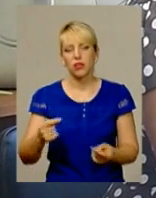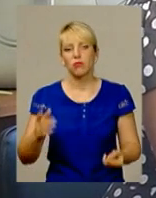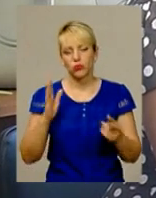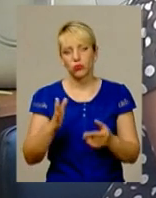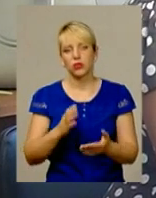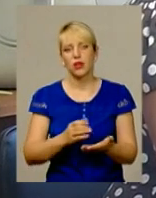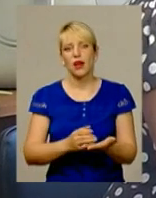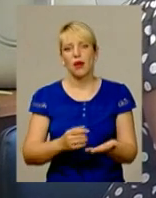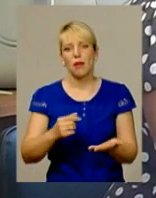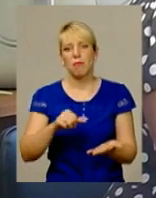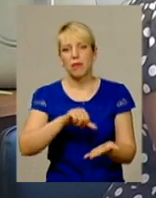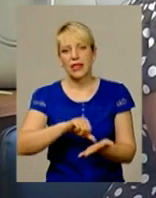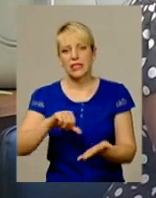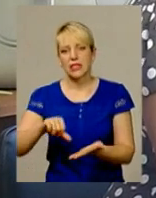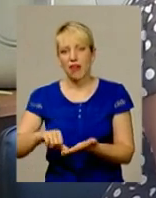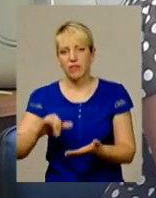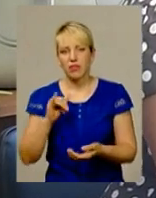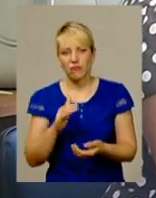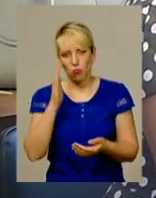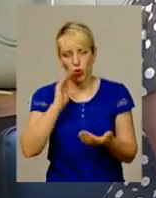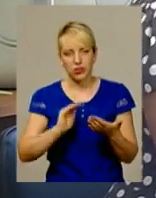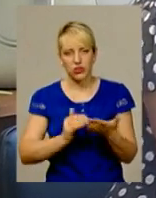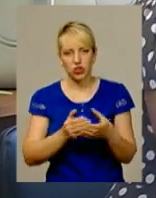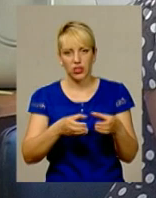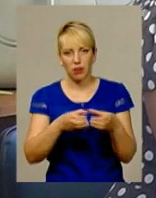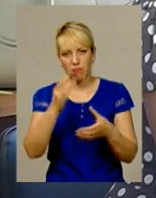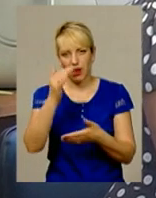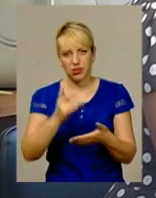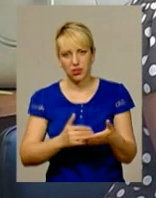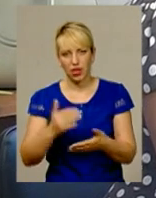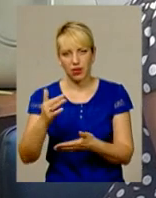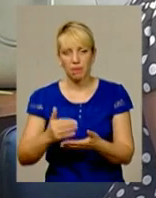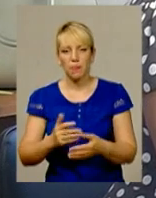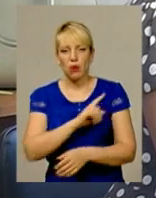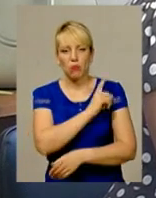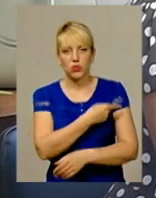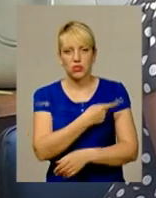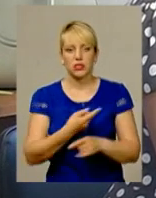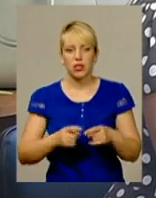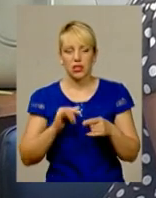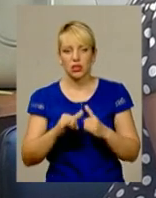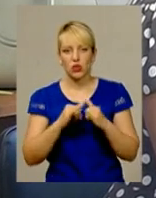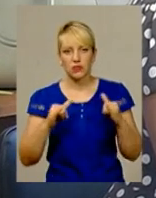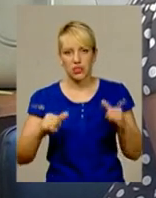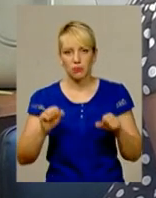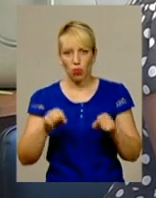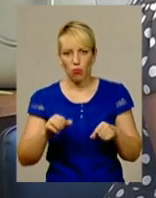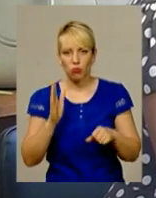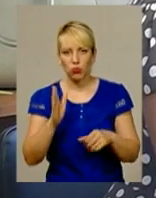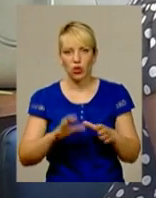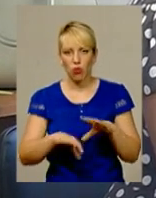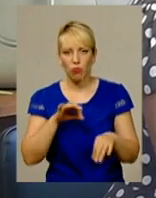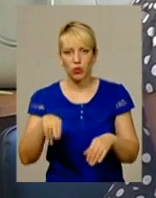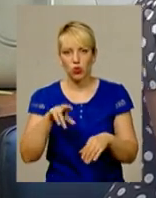будуть представлені в списках політичних партій. Посилити та розвивати спроможність жінок бути обраними до